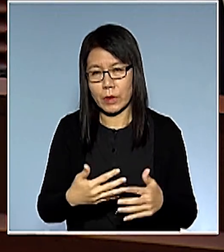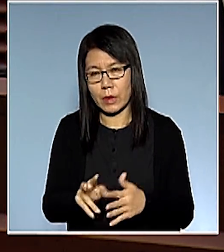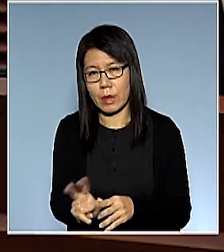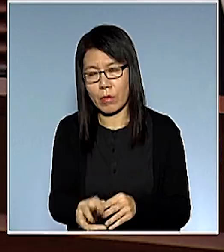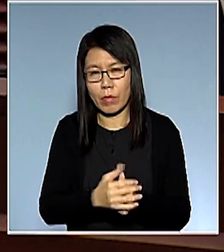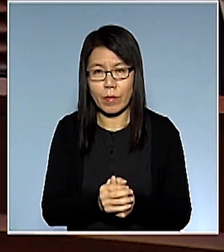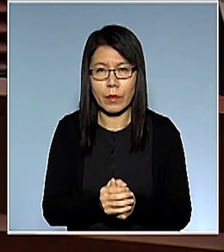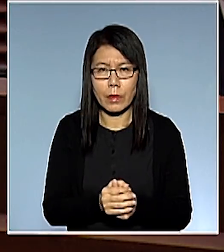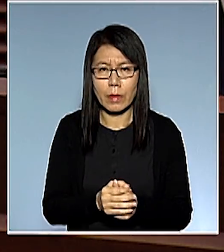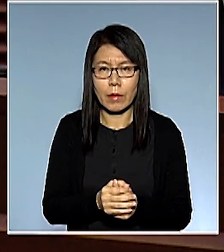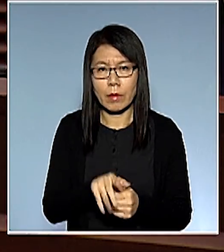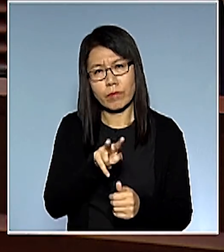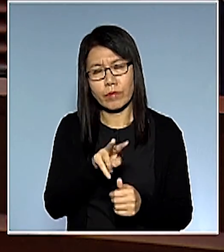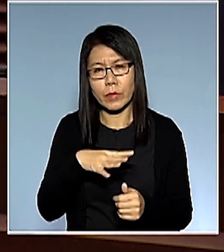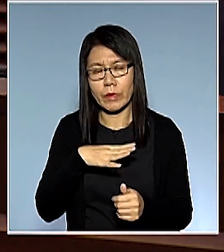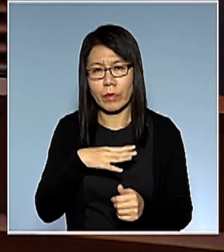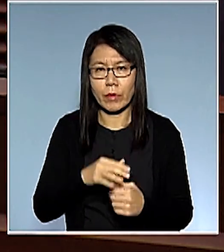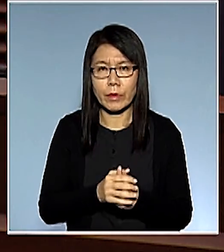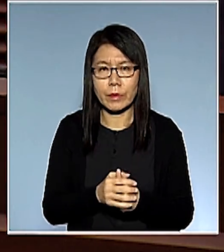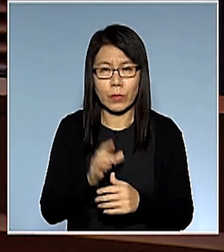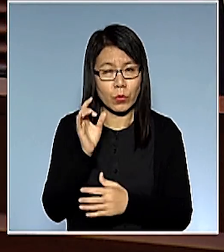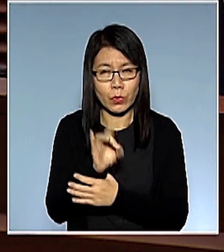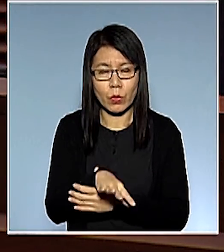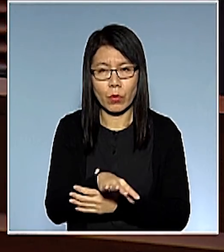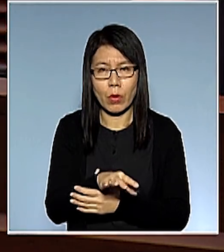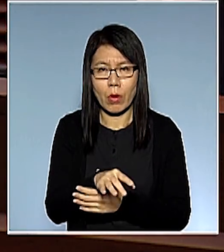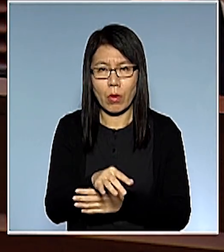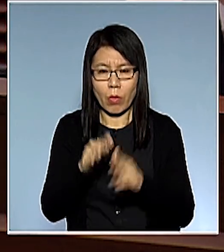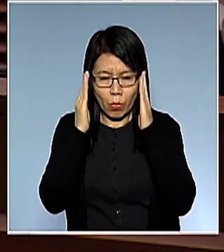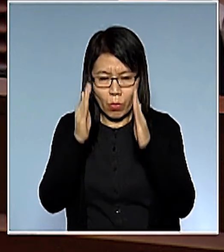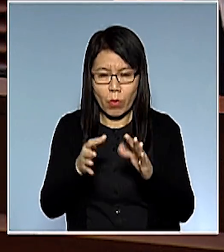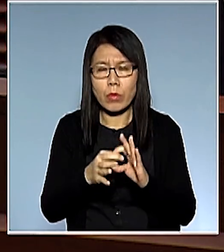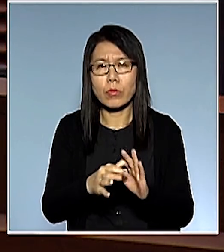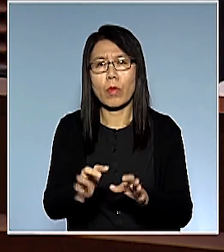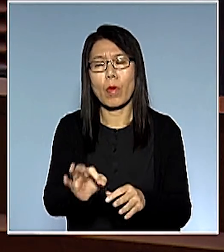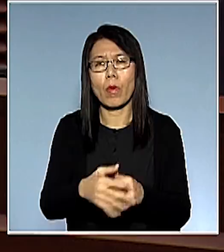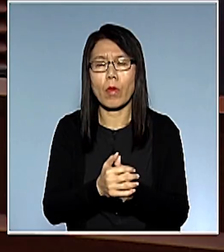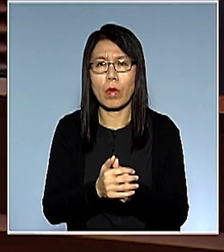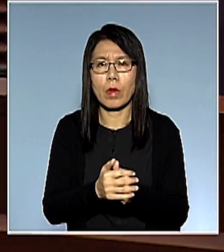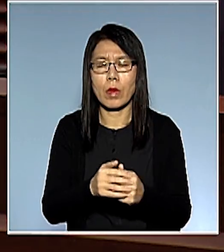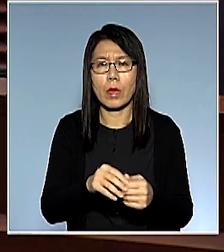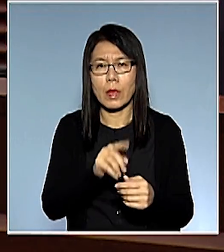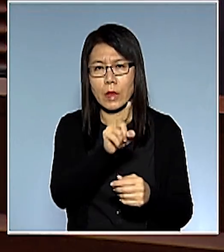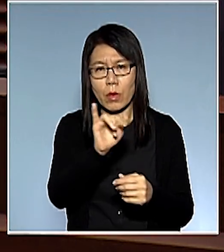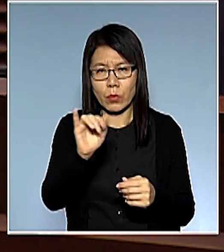這些情況根本一早大家都完全不關注因為LN164這個